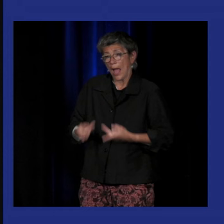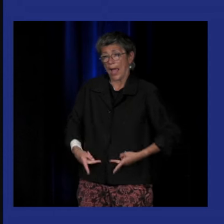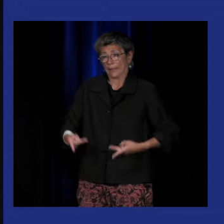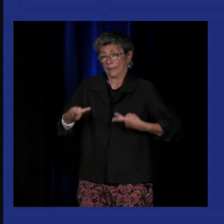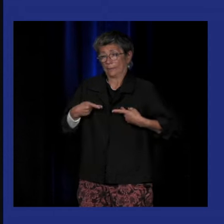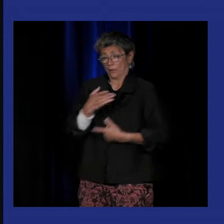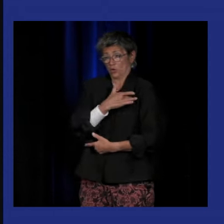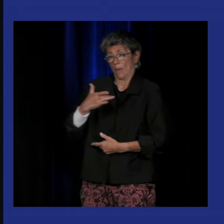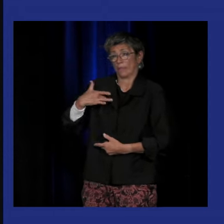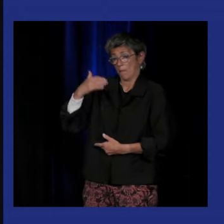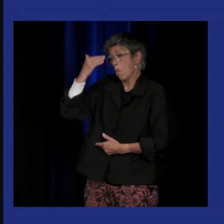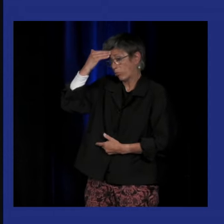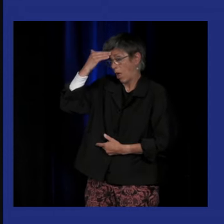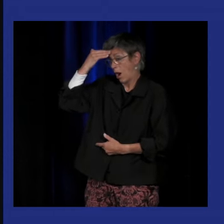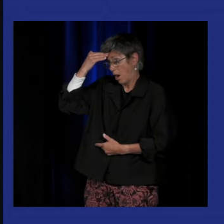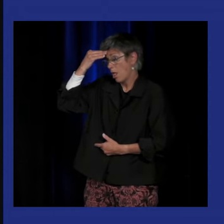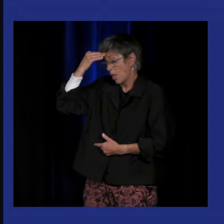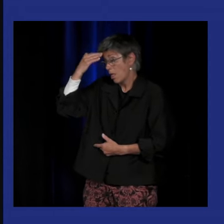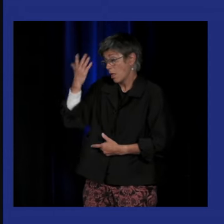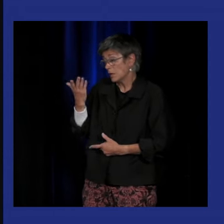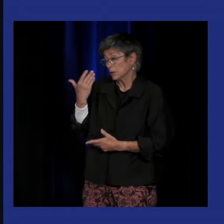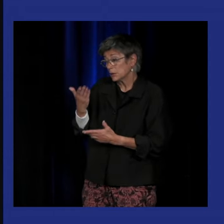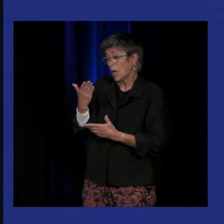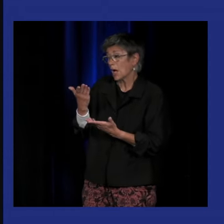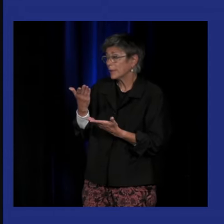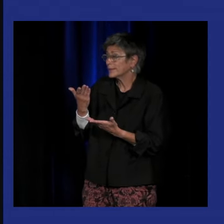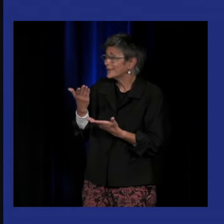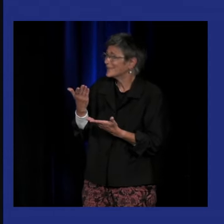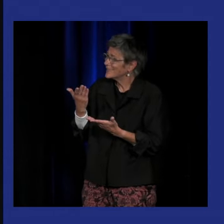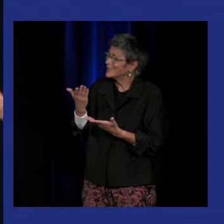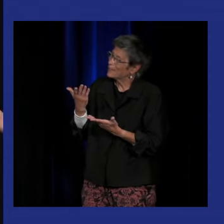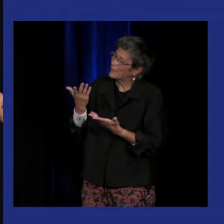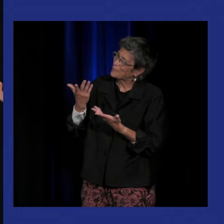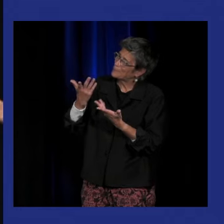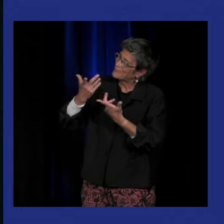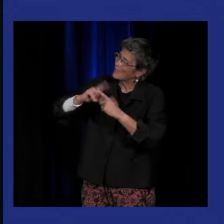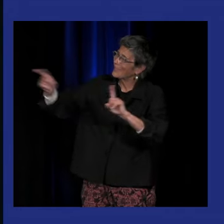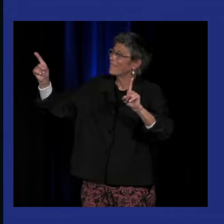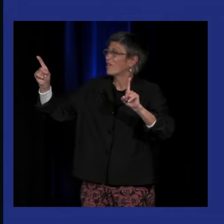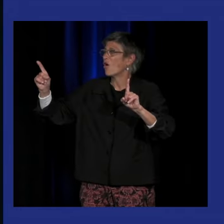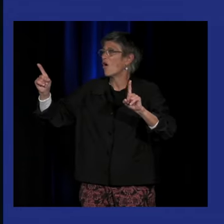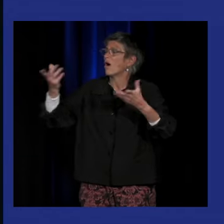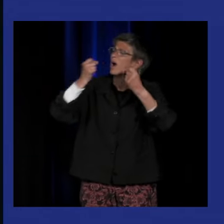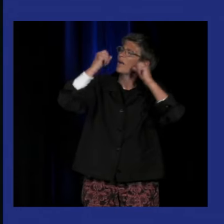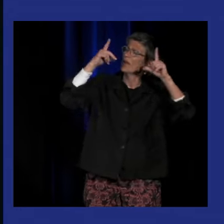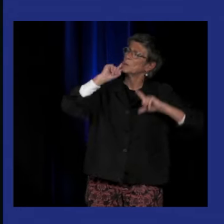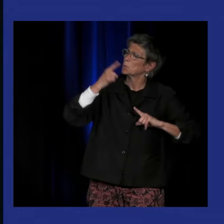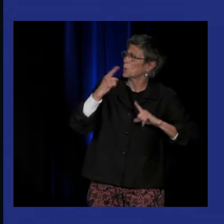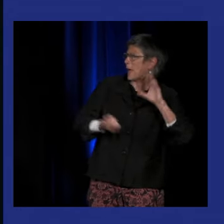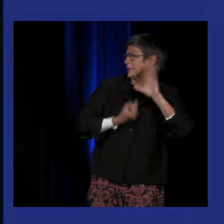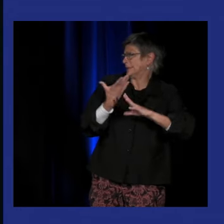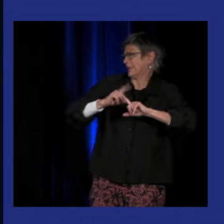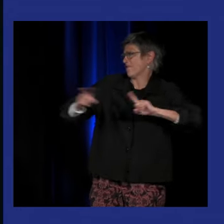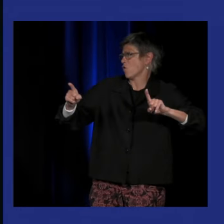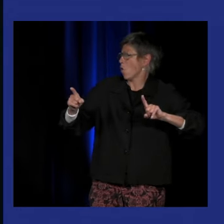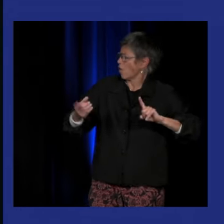et ça c'est quelque chose c'est une démarche qui n'est pas celle de les artistes de Réveil Sour bien sûr où l'art